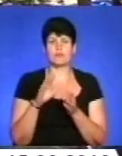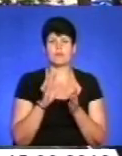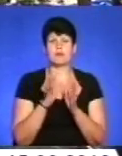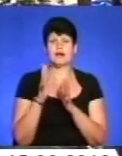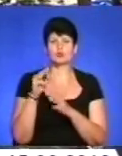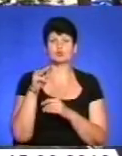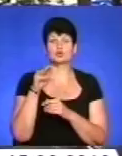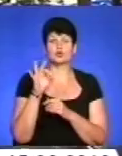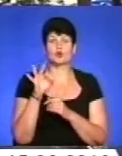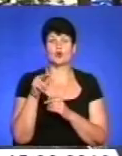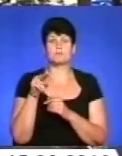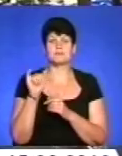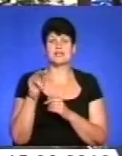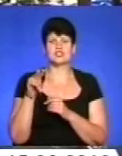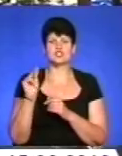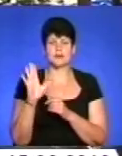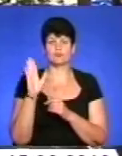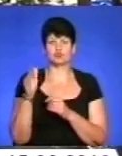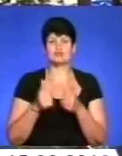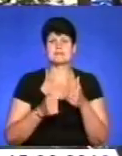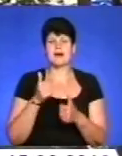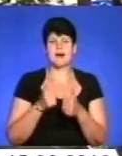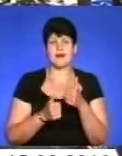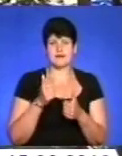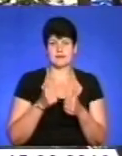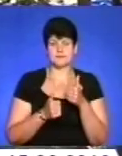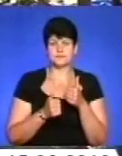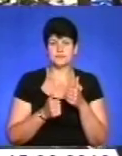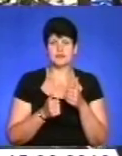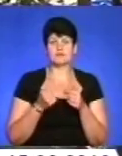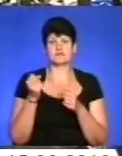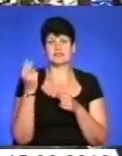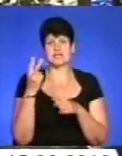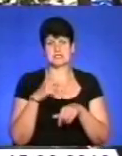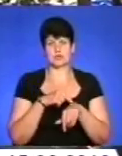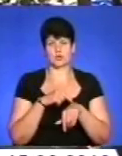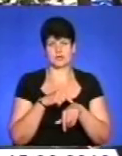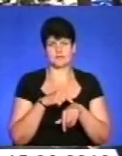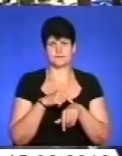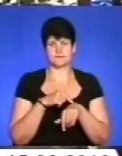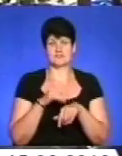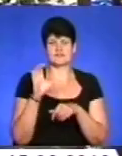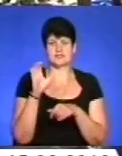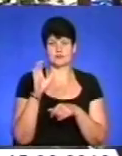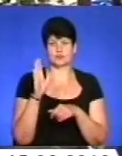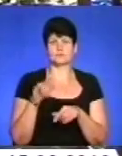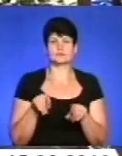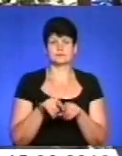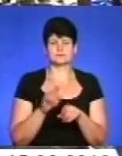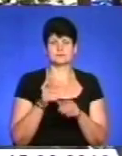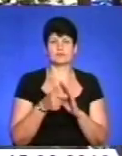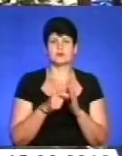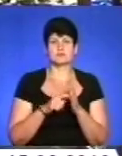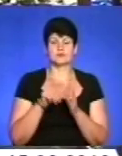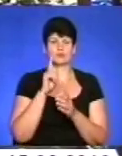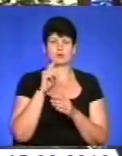якраз буде відбуватися змагання з кейбордингу з 12-ї години. У середу буде теж в приміщенні молодої